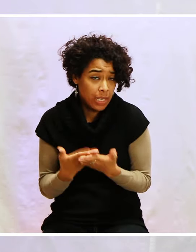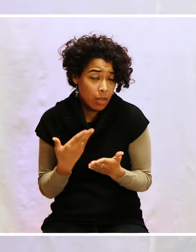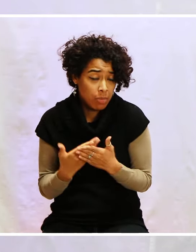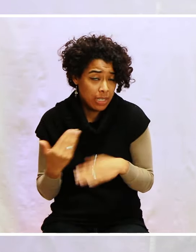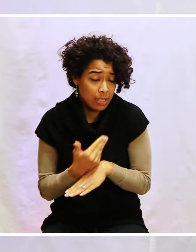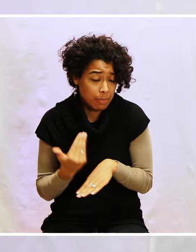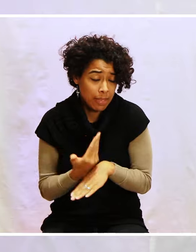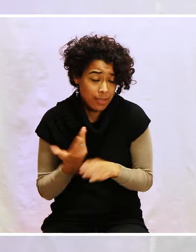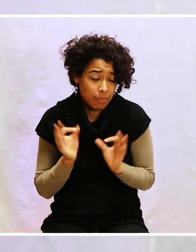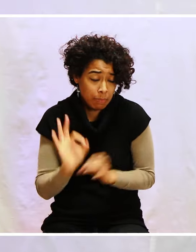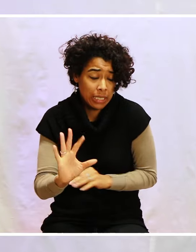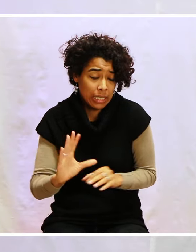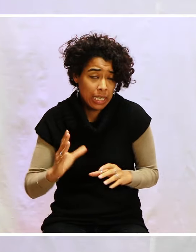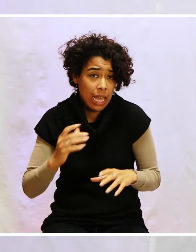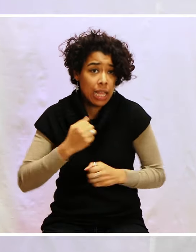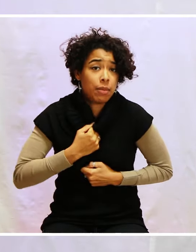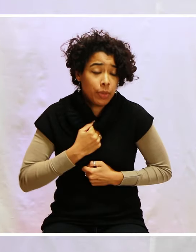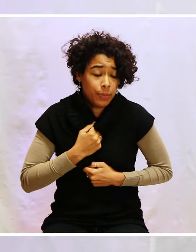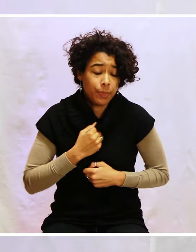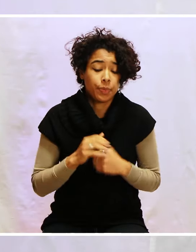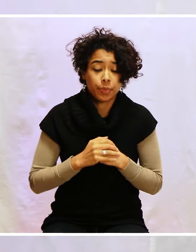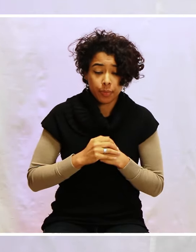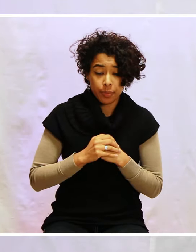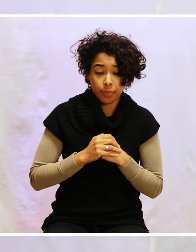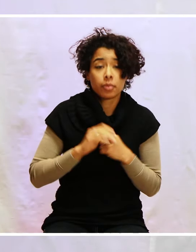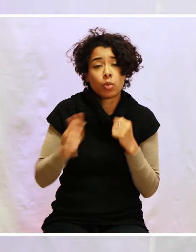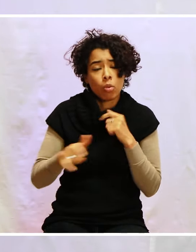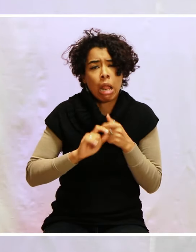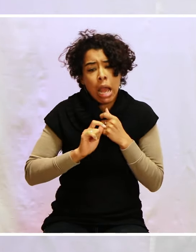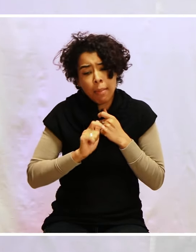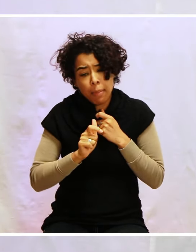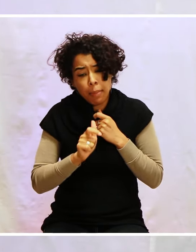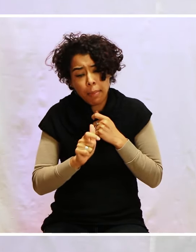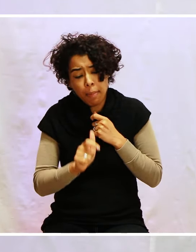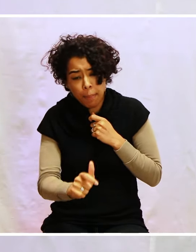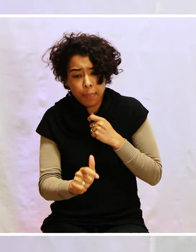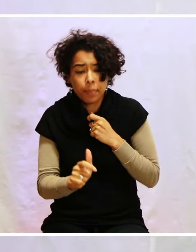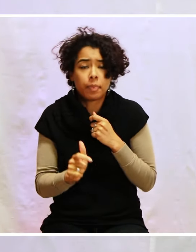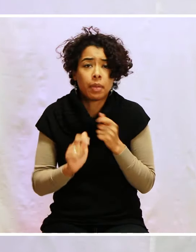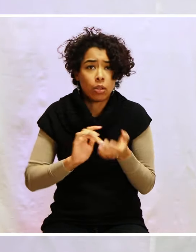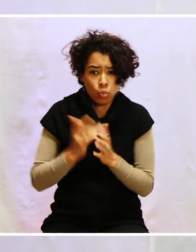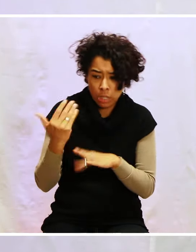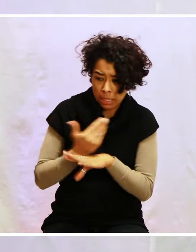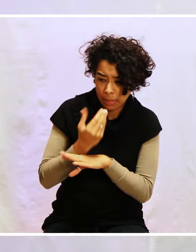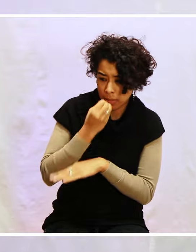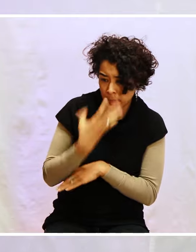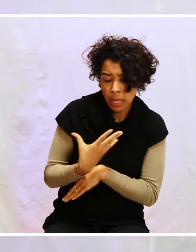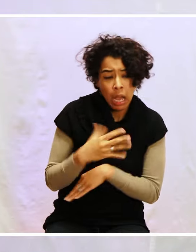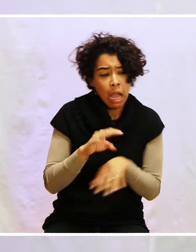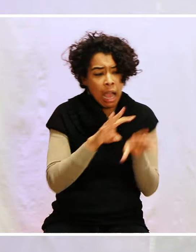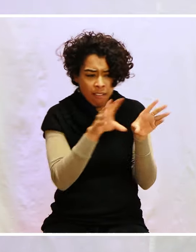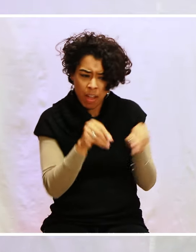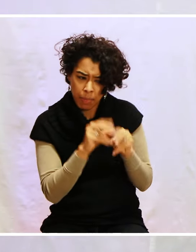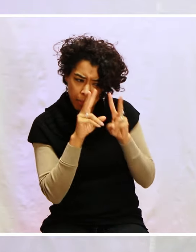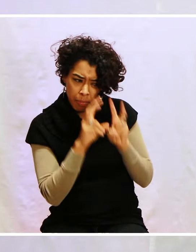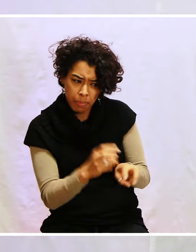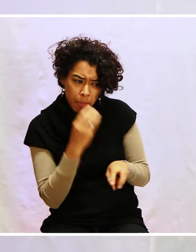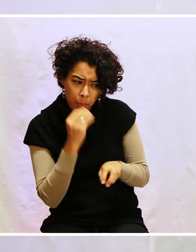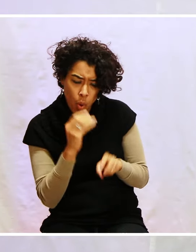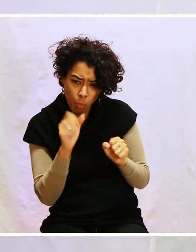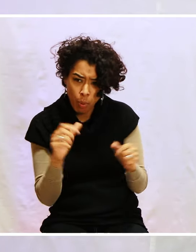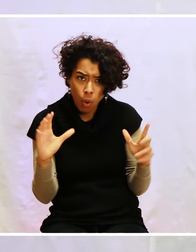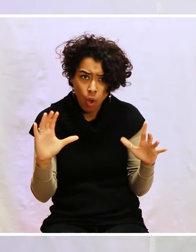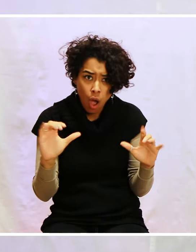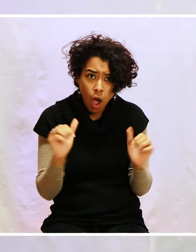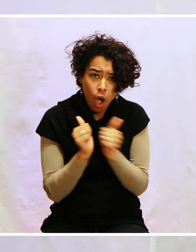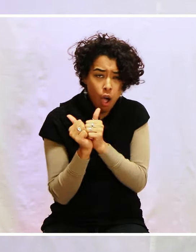se passe, une adoption. Donc on va faire tout un processus pour chercher si tout se passe bien, que la famille est bonne pour recevoir l'enfant et qu ne pas